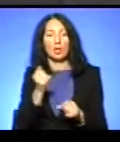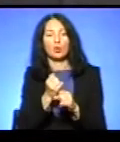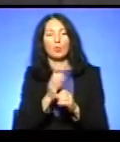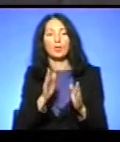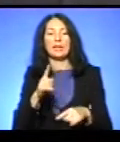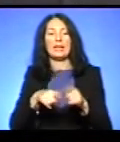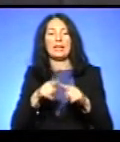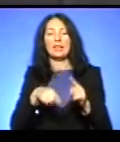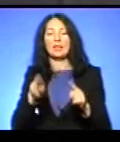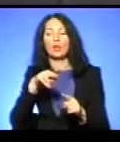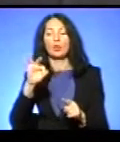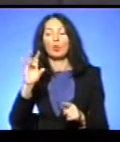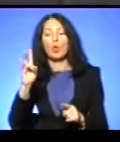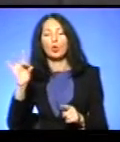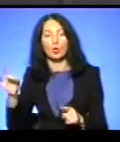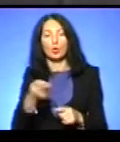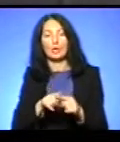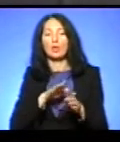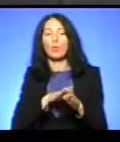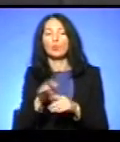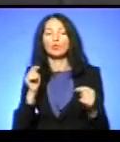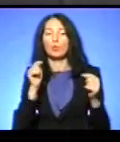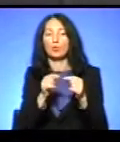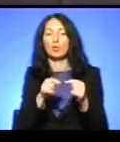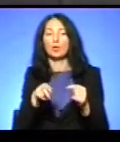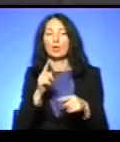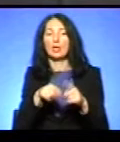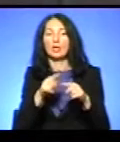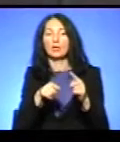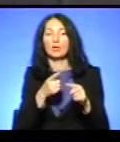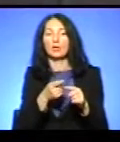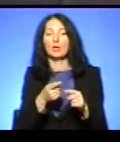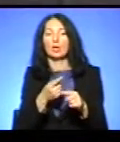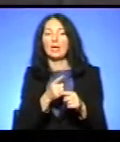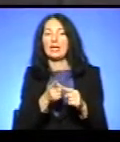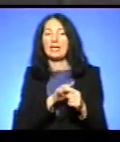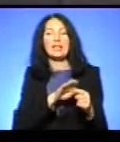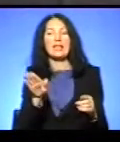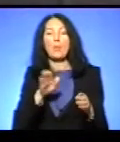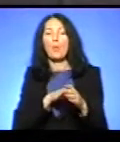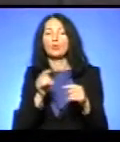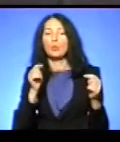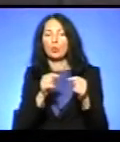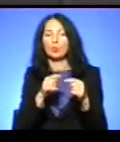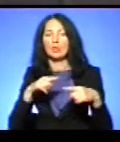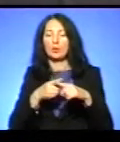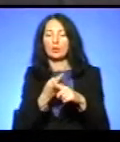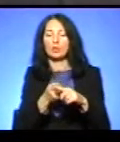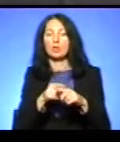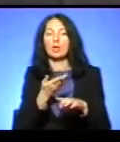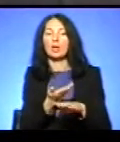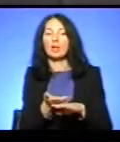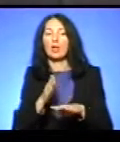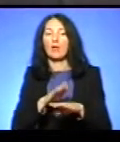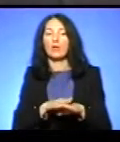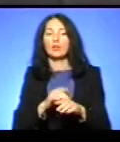підходить. І тут такий момент, рідного, який не повністю підходить. І технологічно це найважчий вид